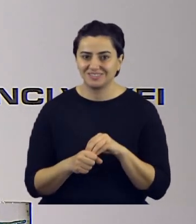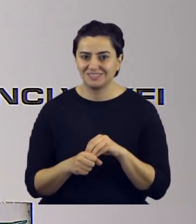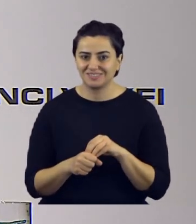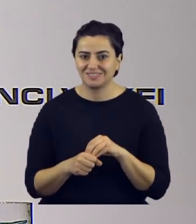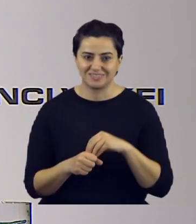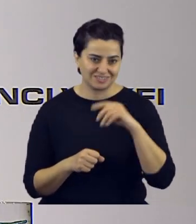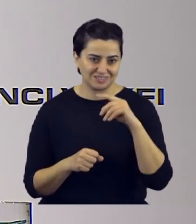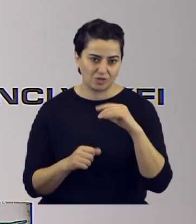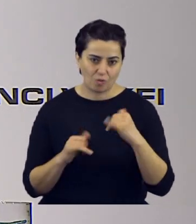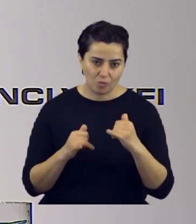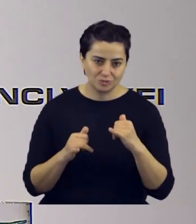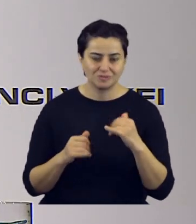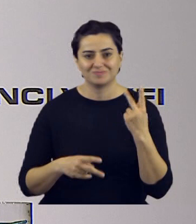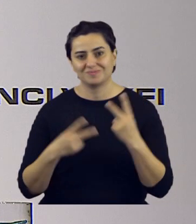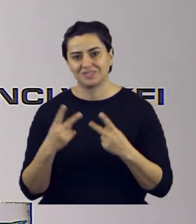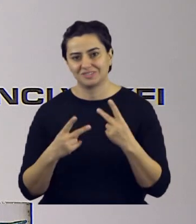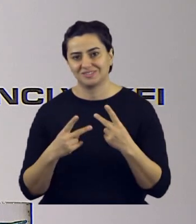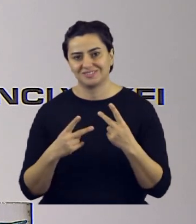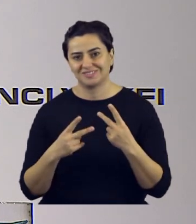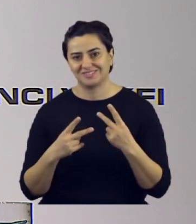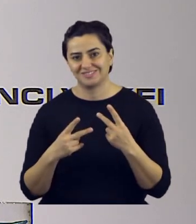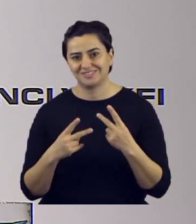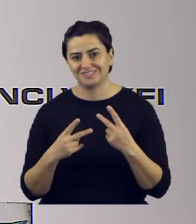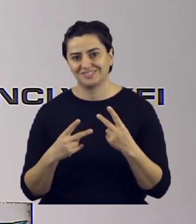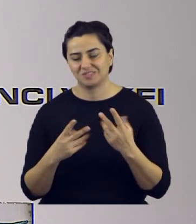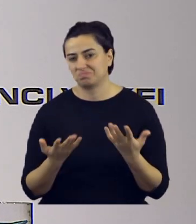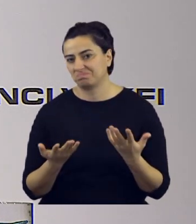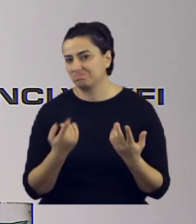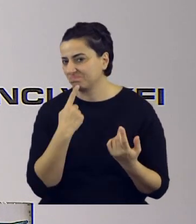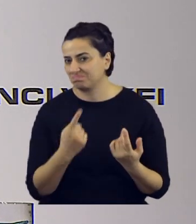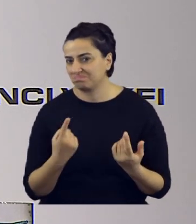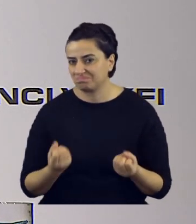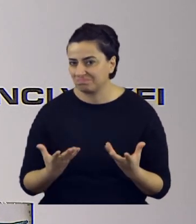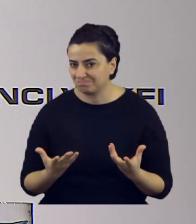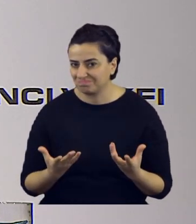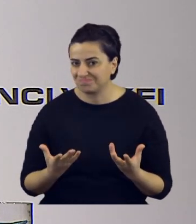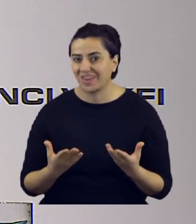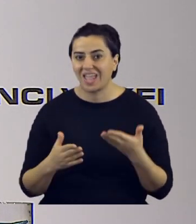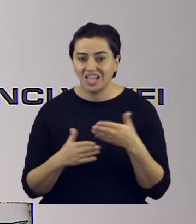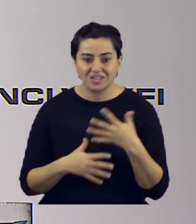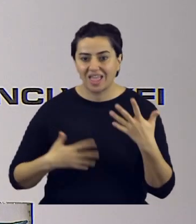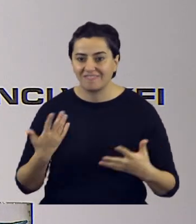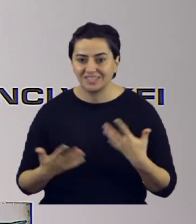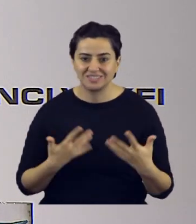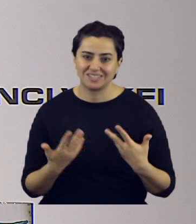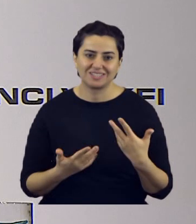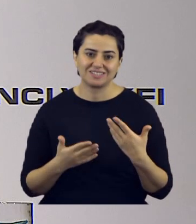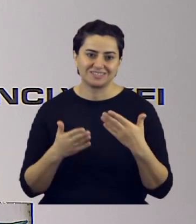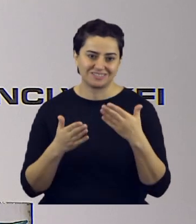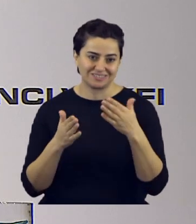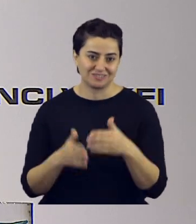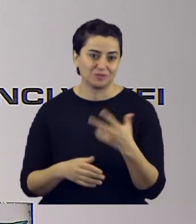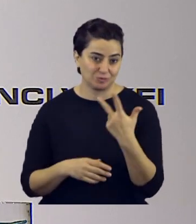içerisinde kimi zaman oyuncu kimi zaman ne diyelim erişme hevesindeki